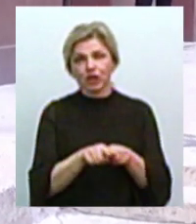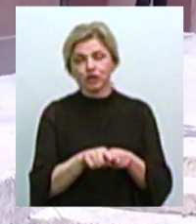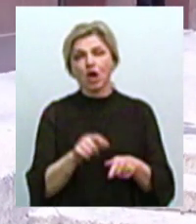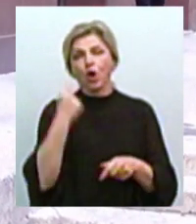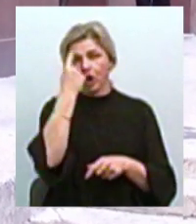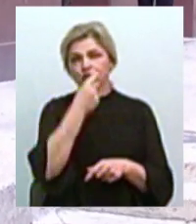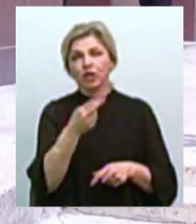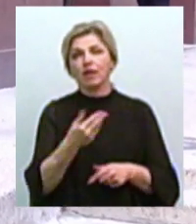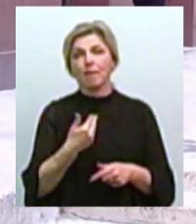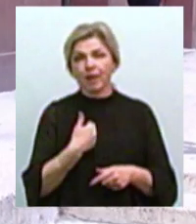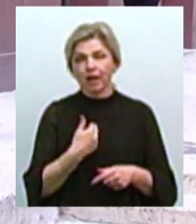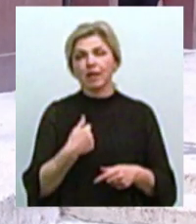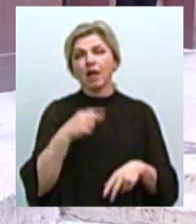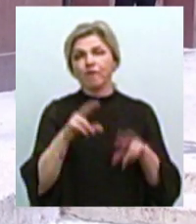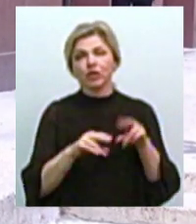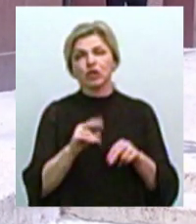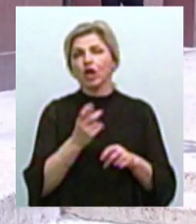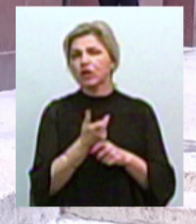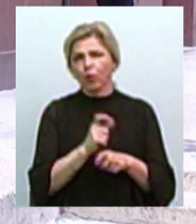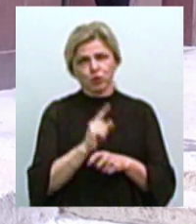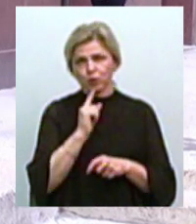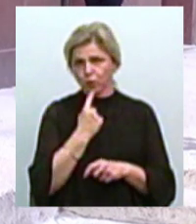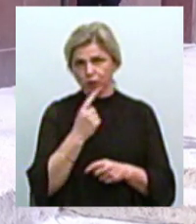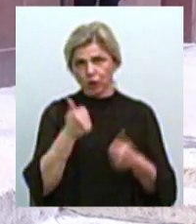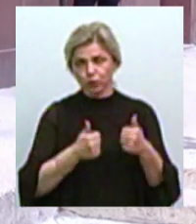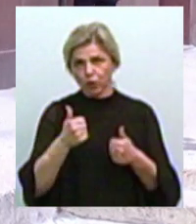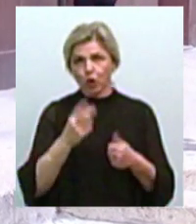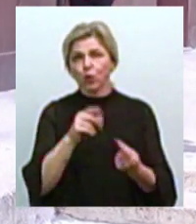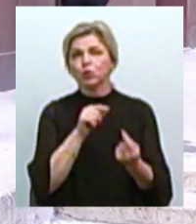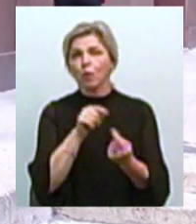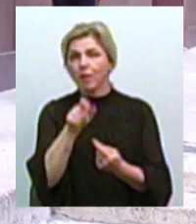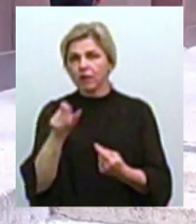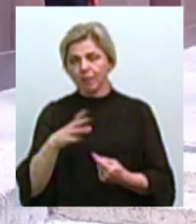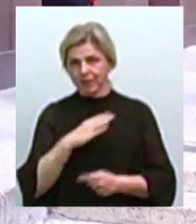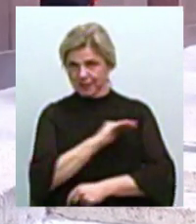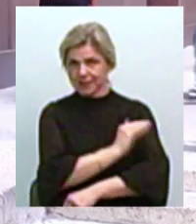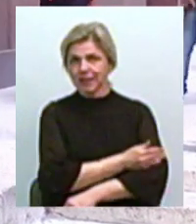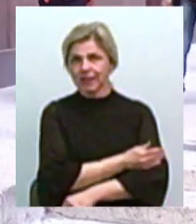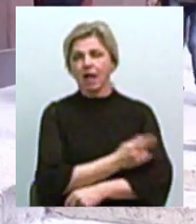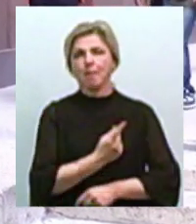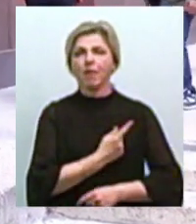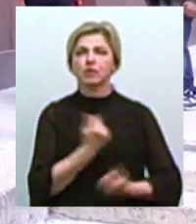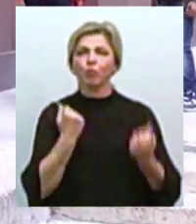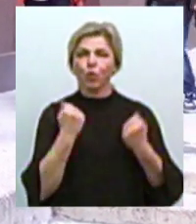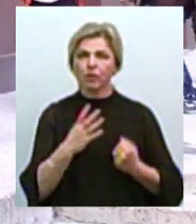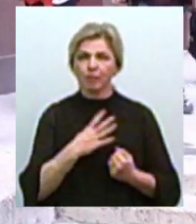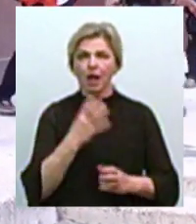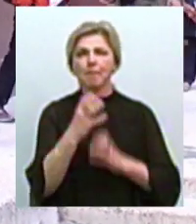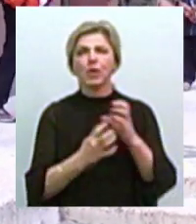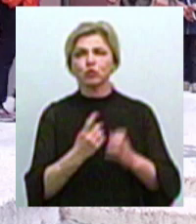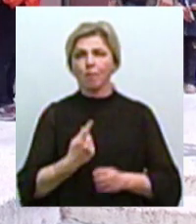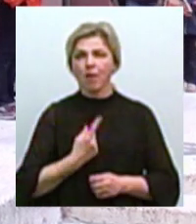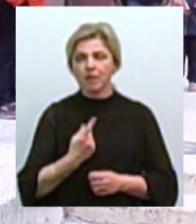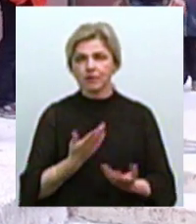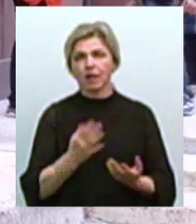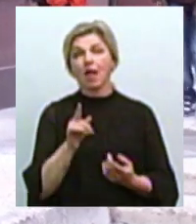для мене, я вважаю, не дуже складний турнір. Але суперники були, звичайно, сильні. Майстри спорту були, міжнародні майстри.